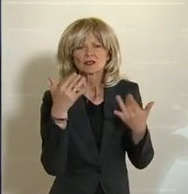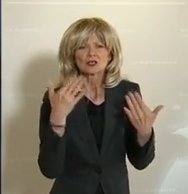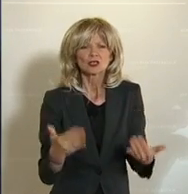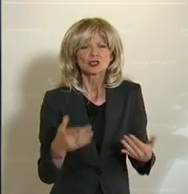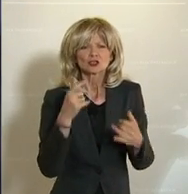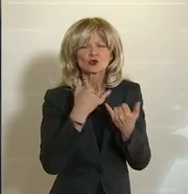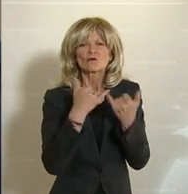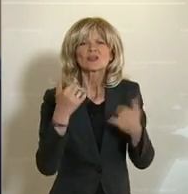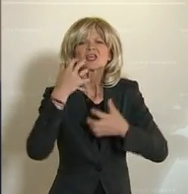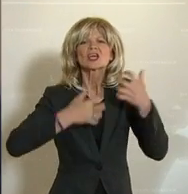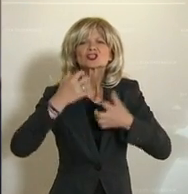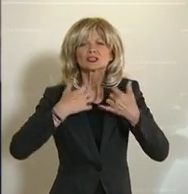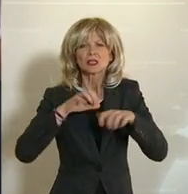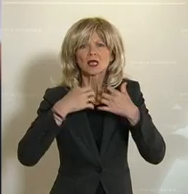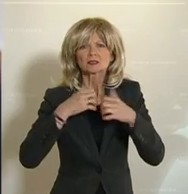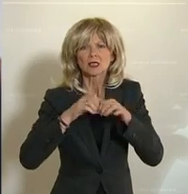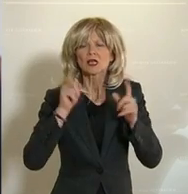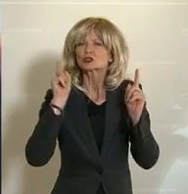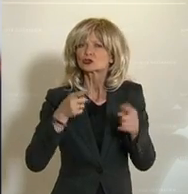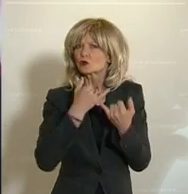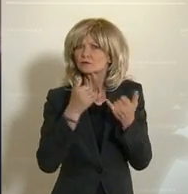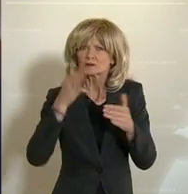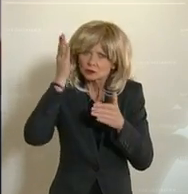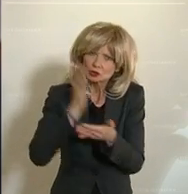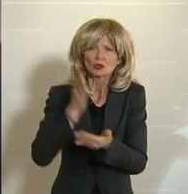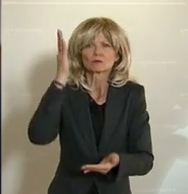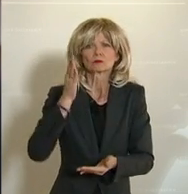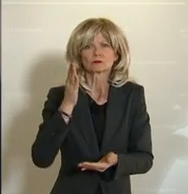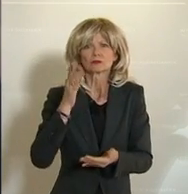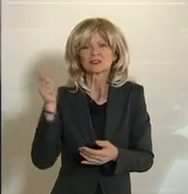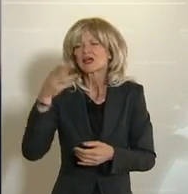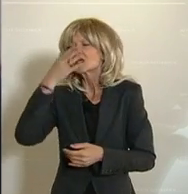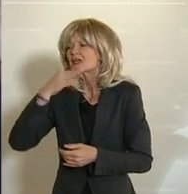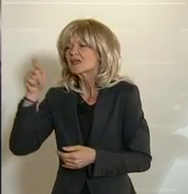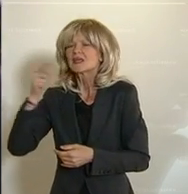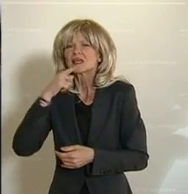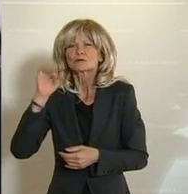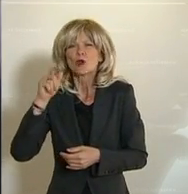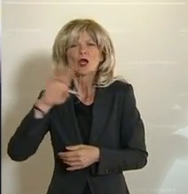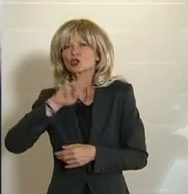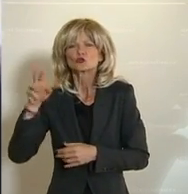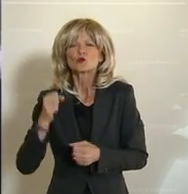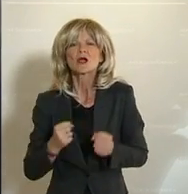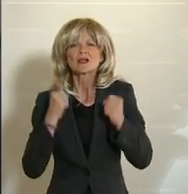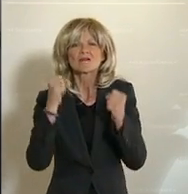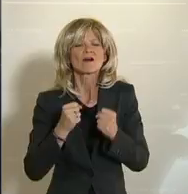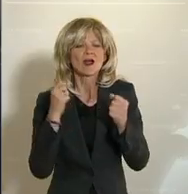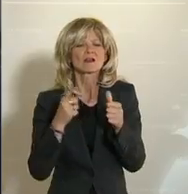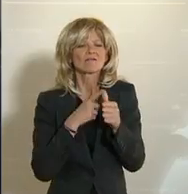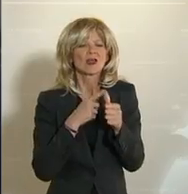Legendenbildung, dass wenn die Hispola Gewalt anwendet, wenn sie Bombenattentate